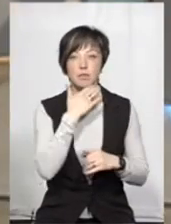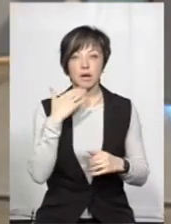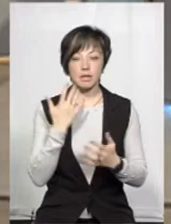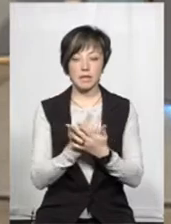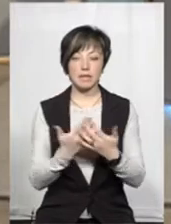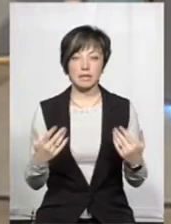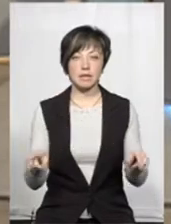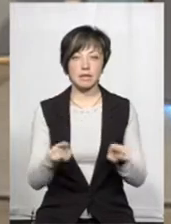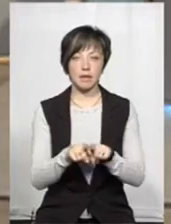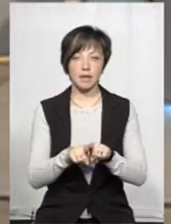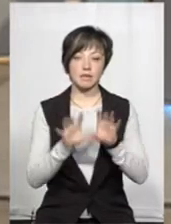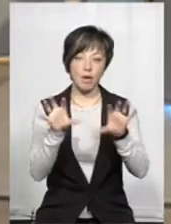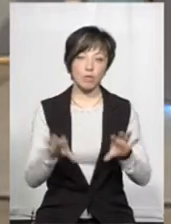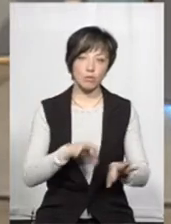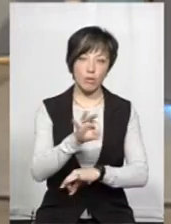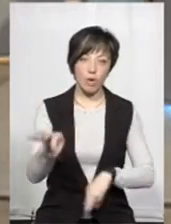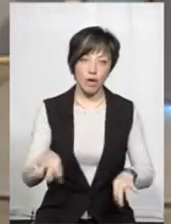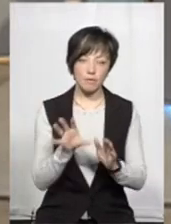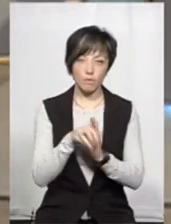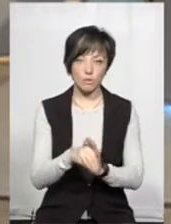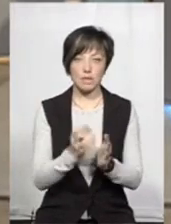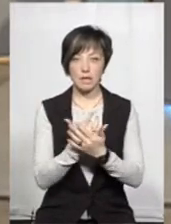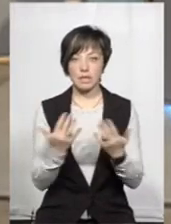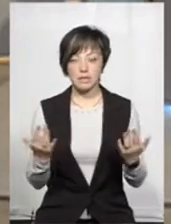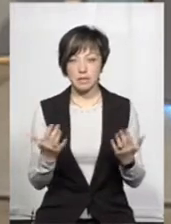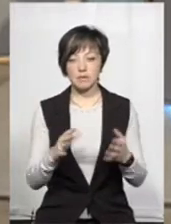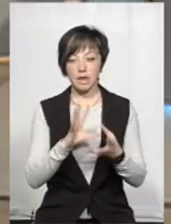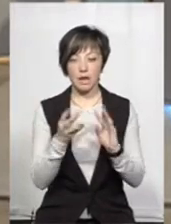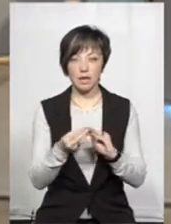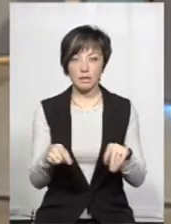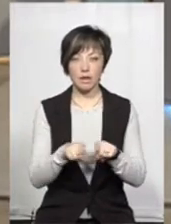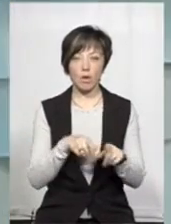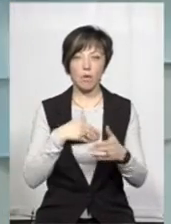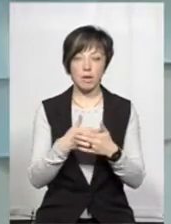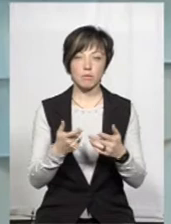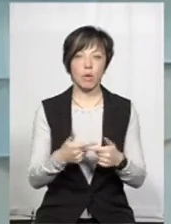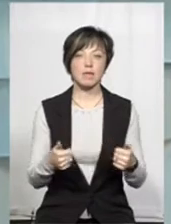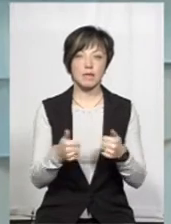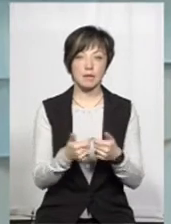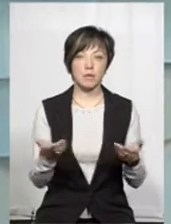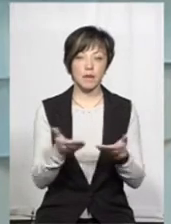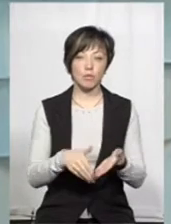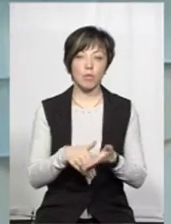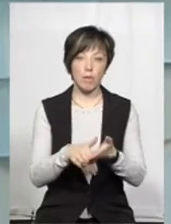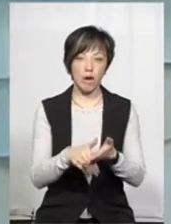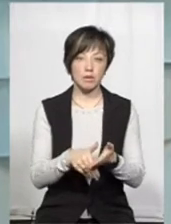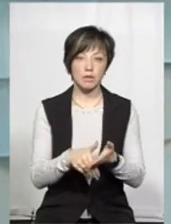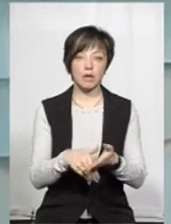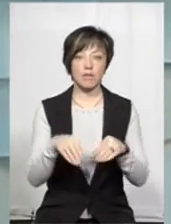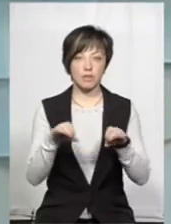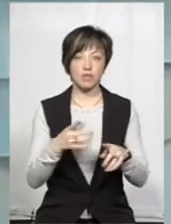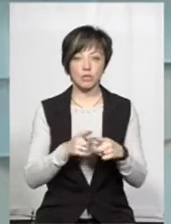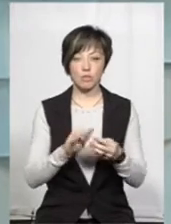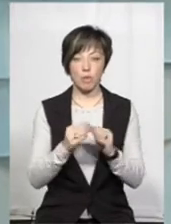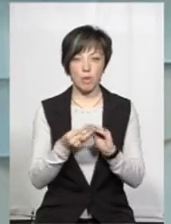багато різних таких законопроєктів вводиться, різних проєктів взагалі такі з громадськими організаціями, які допомагають нам вирішити цю